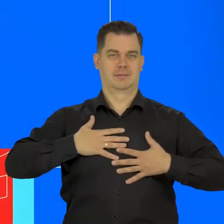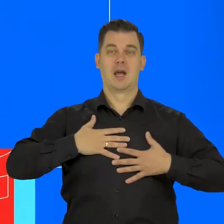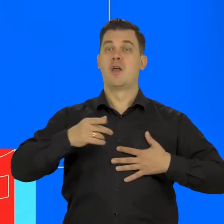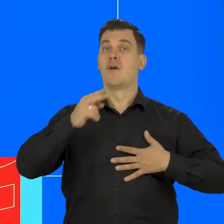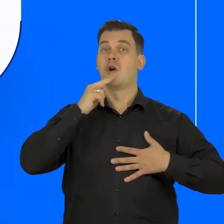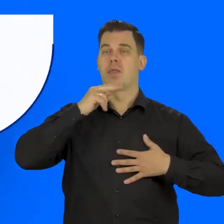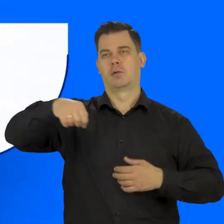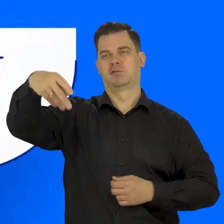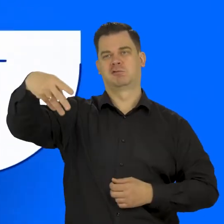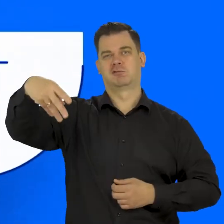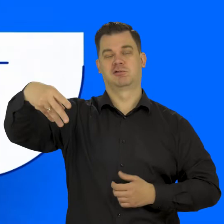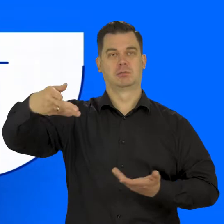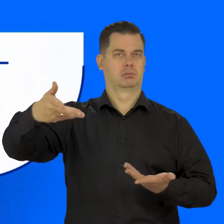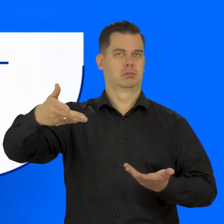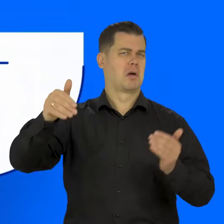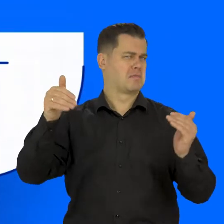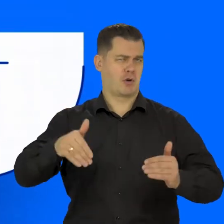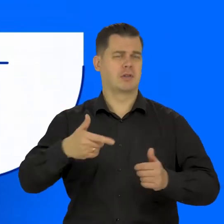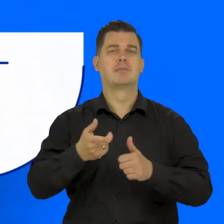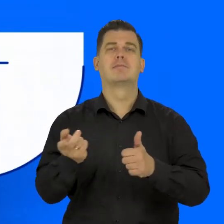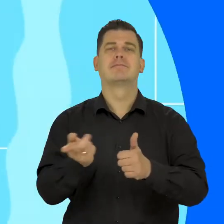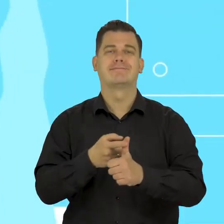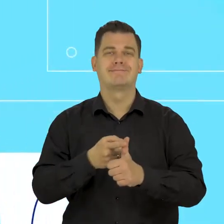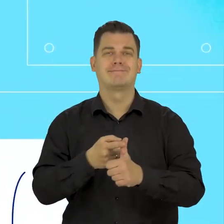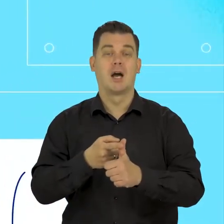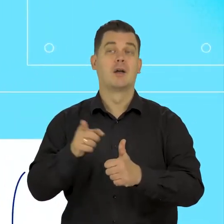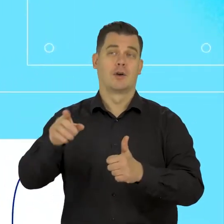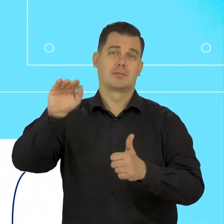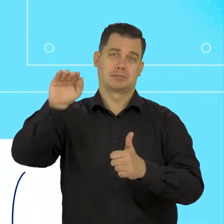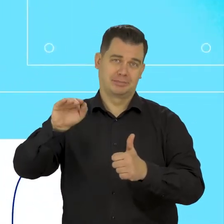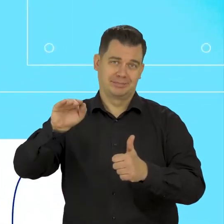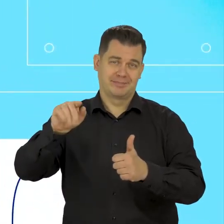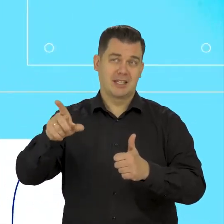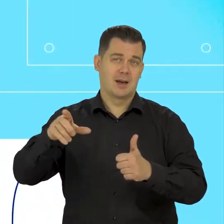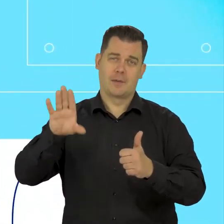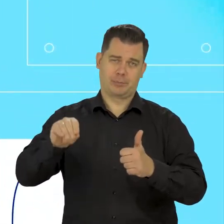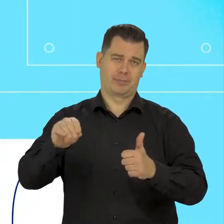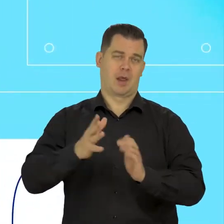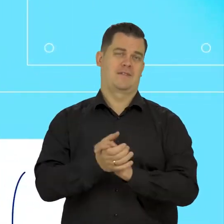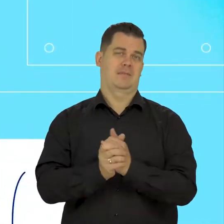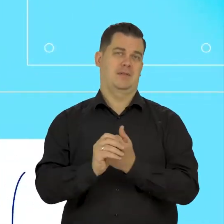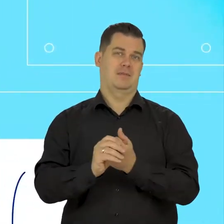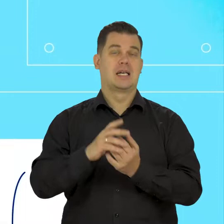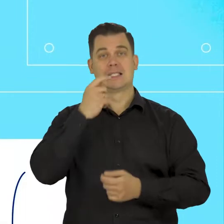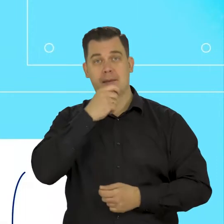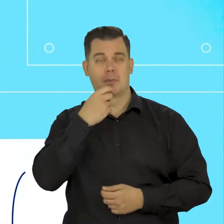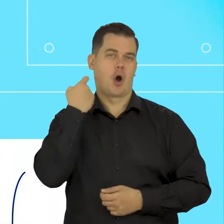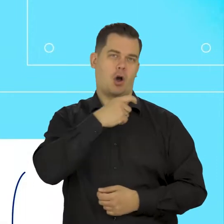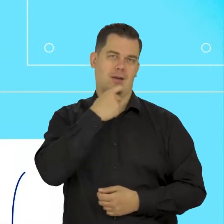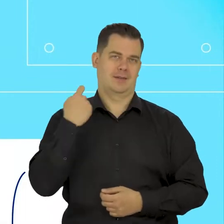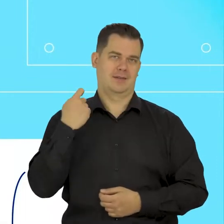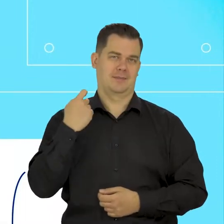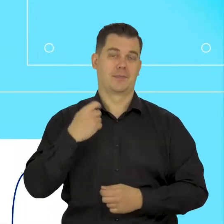Oszczędzanie wody w łazience można zamknąć w trzech prostych punktach. Po pierwsze, zakręć kran podczas mycia rąk, zębów i golenia.